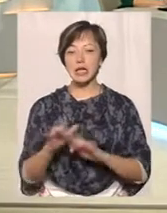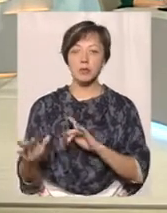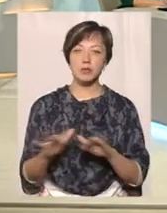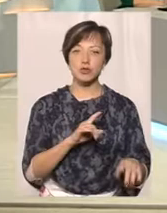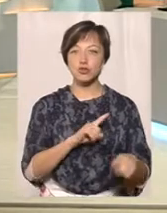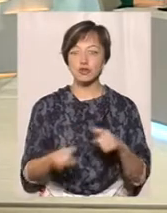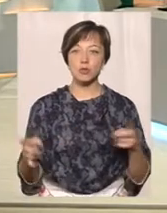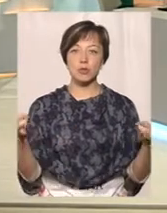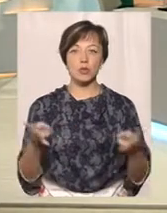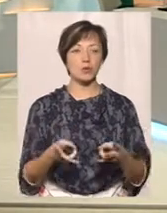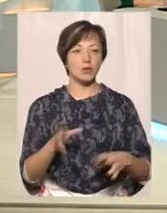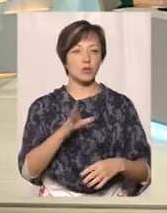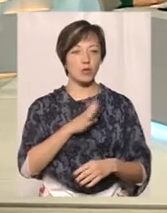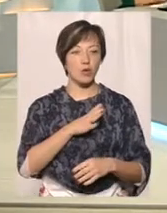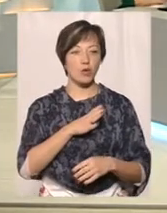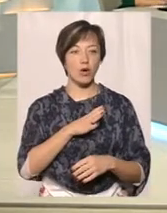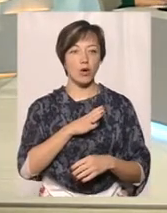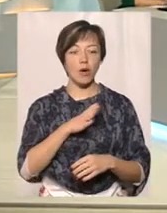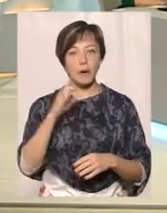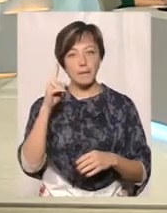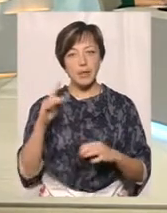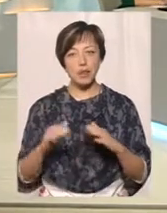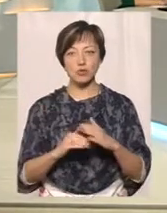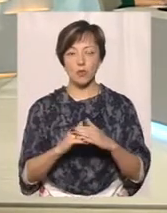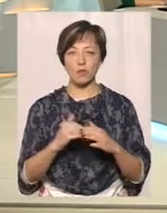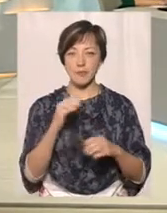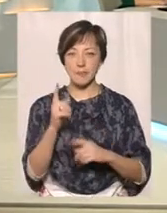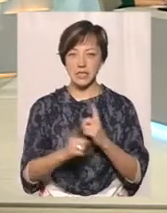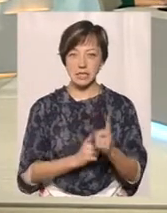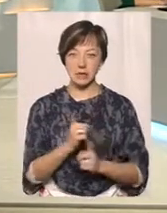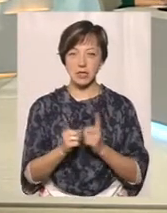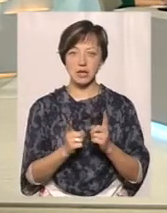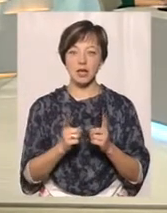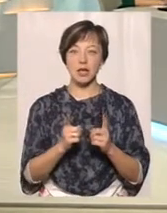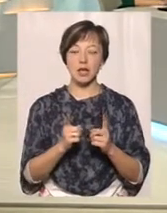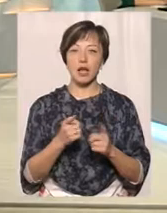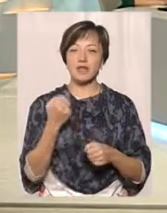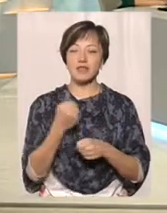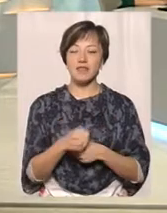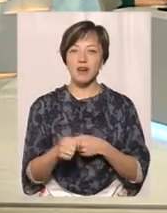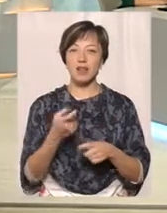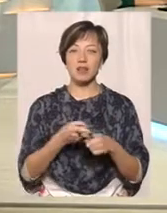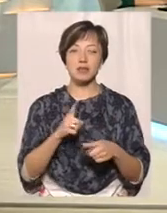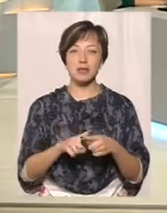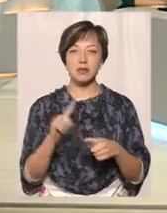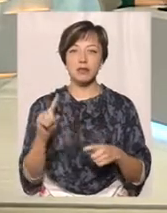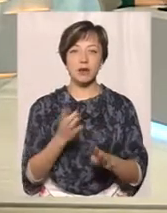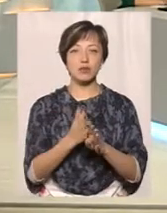потрібно було підлаштовуватися під ці зміни. Їх диктувала в першу чергу